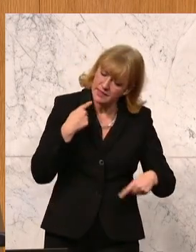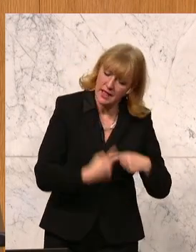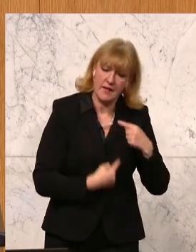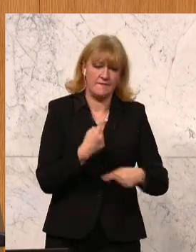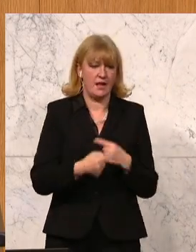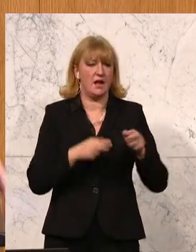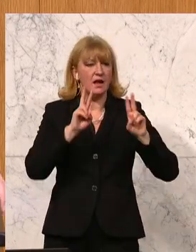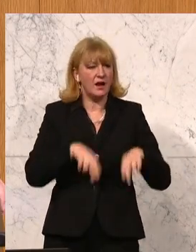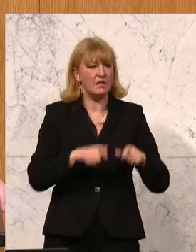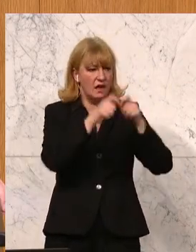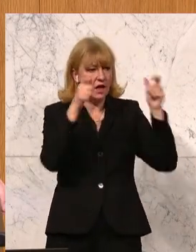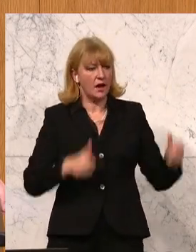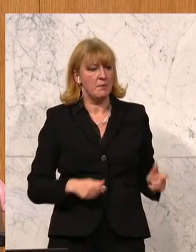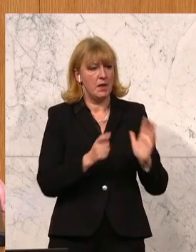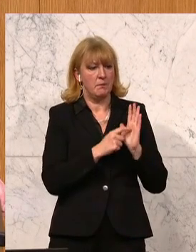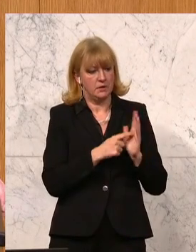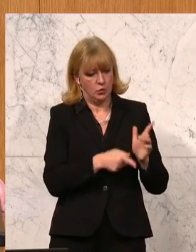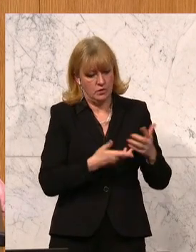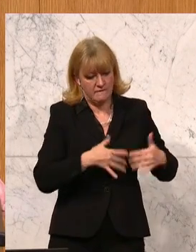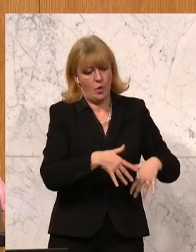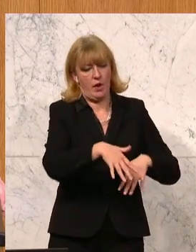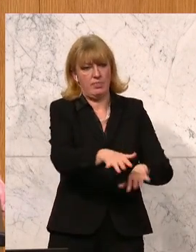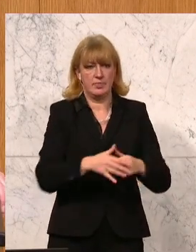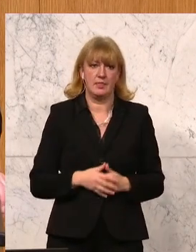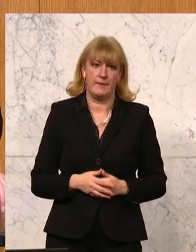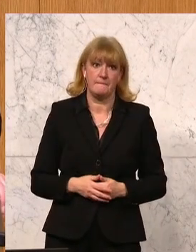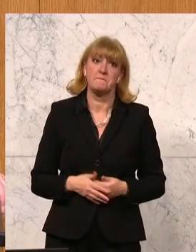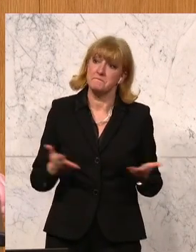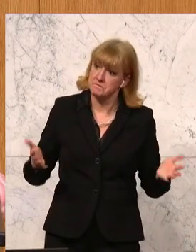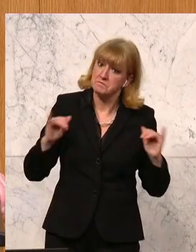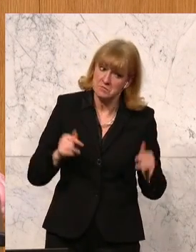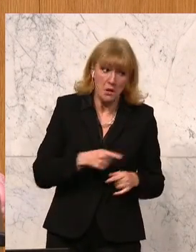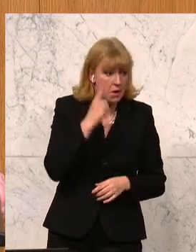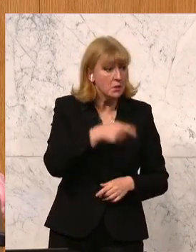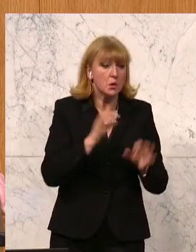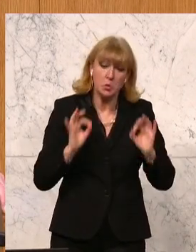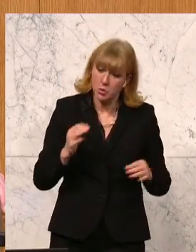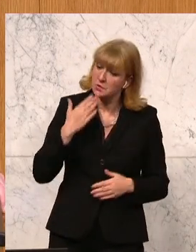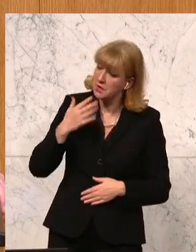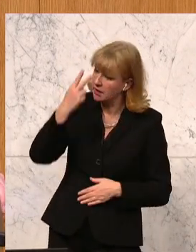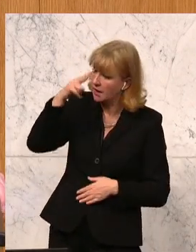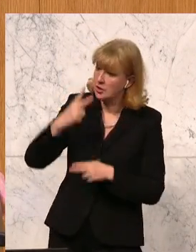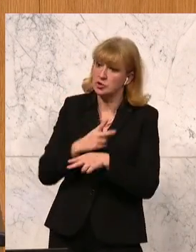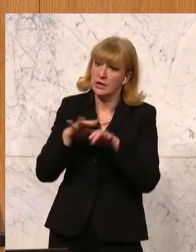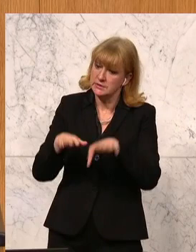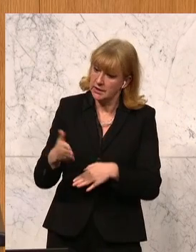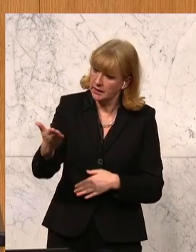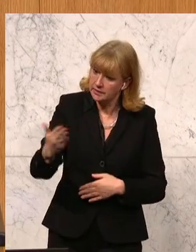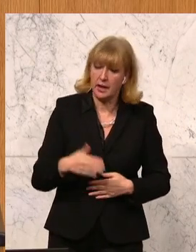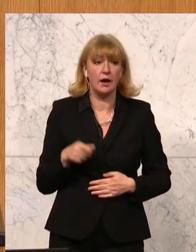rechtliche Rahmenbedingungen auch voranzutreiben. Das ist durchaus sehr begrüßend wert. Danke, Herr Staatssekretär, dass du